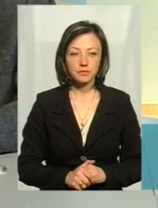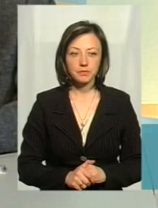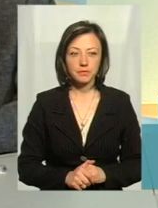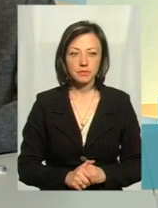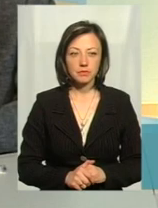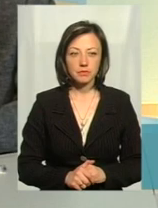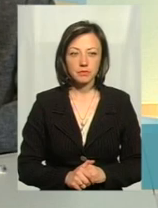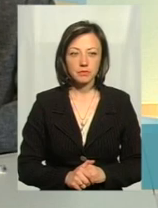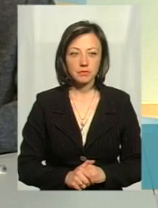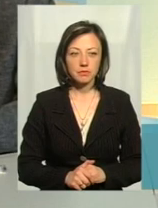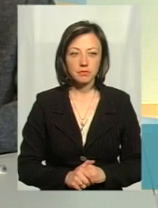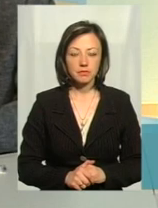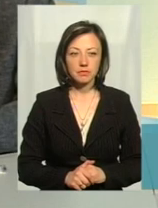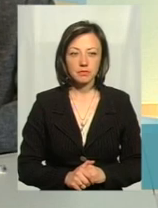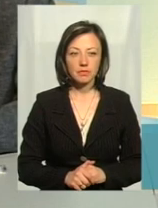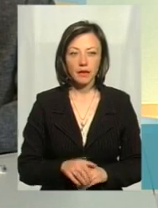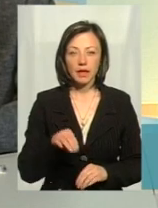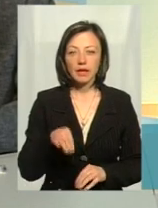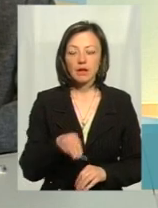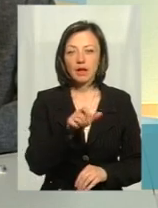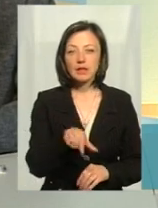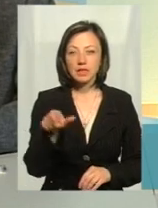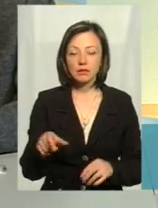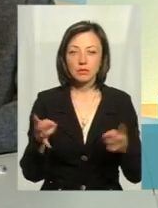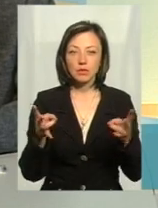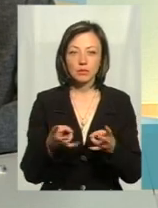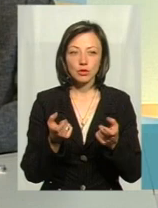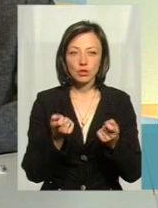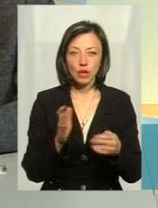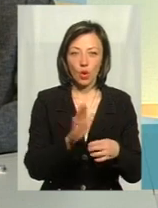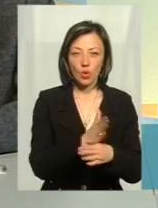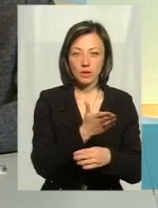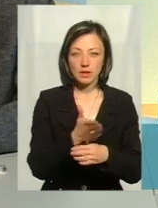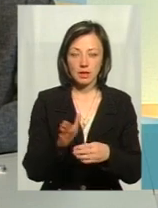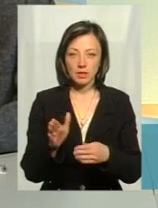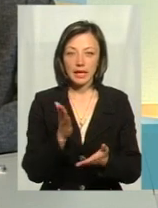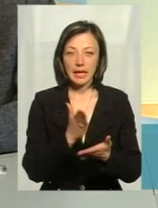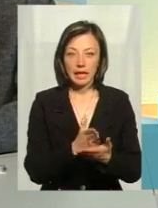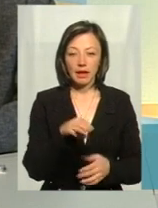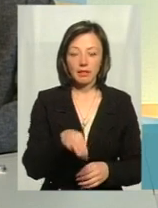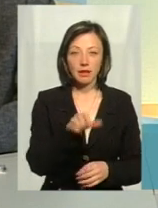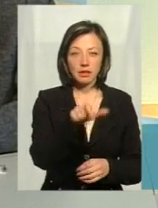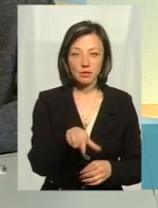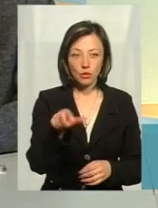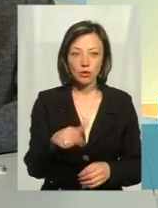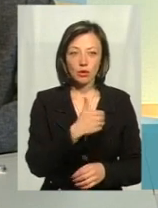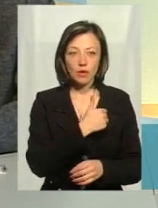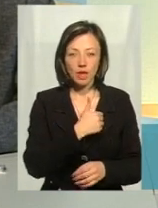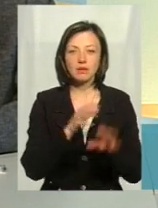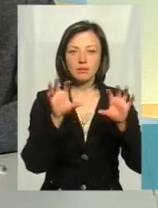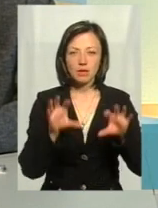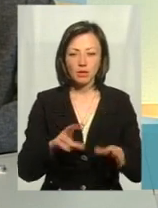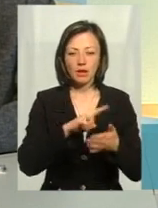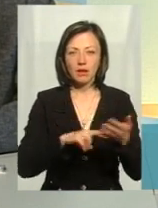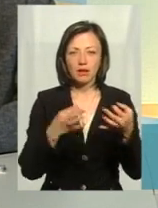Тобто, розумієте, таксістів, їх потрібно трошки розділити. Є таксісти, люди, які хочуть легалізуватися,